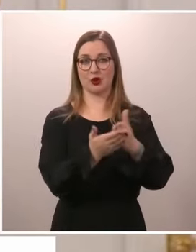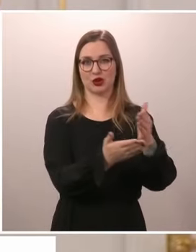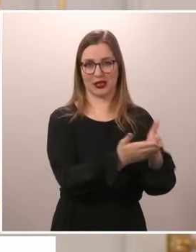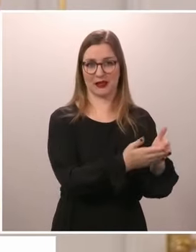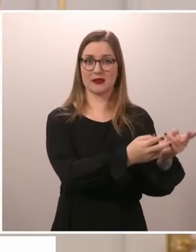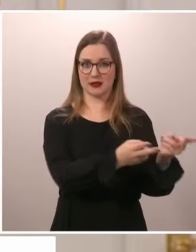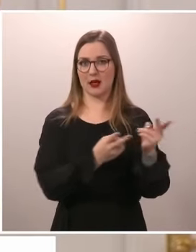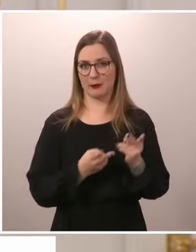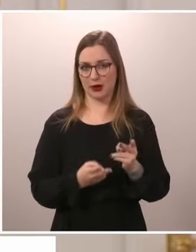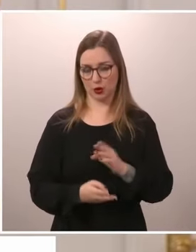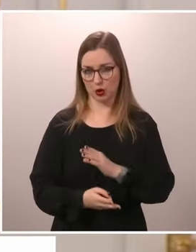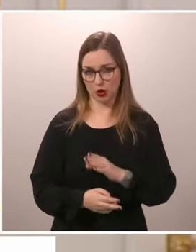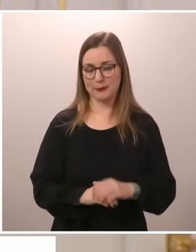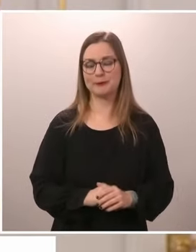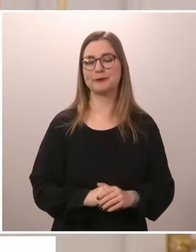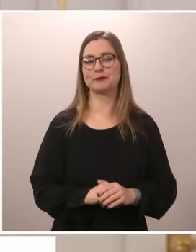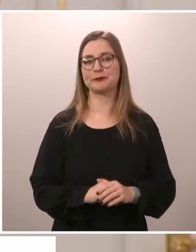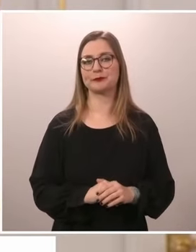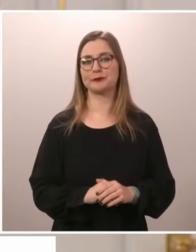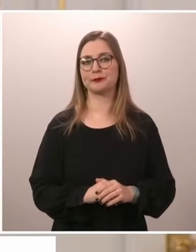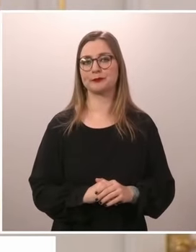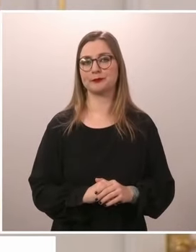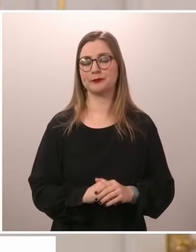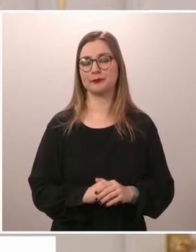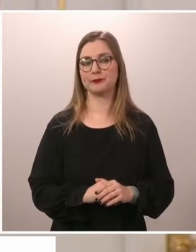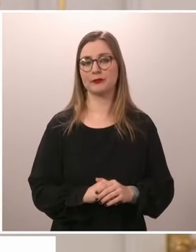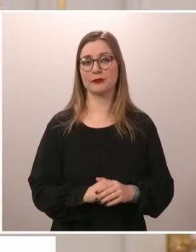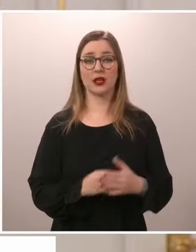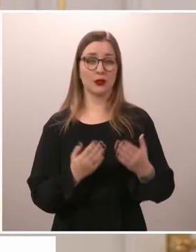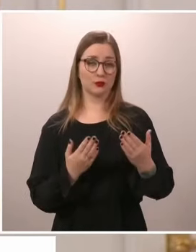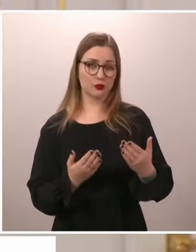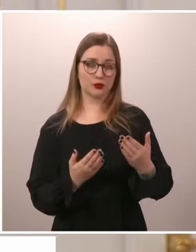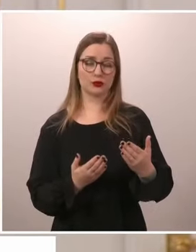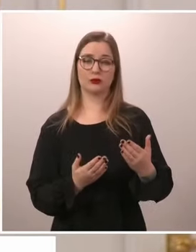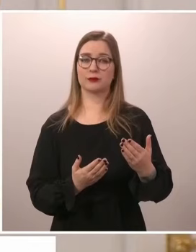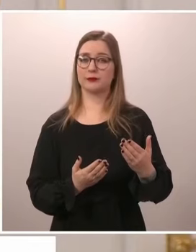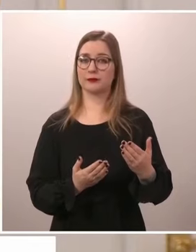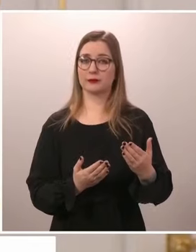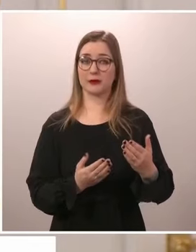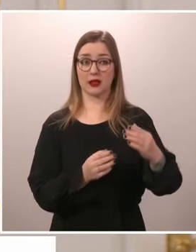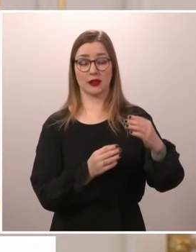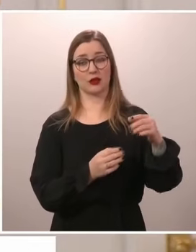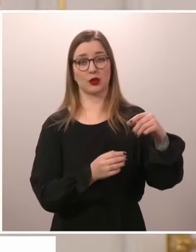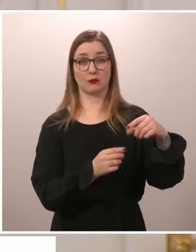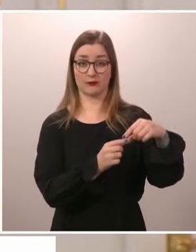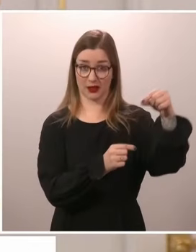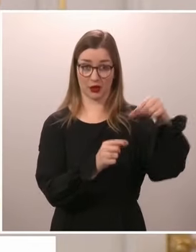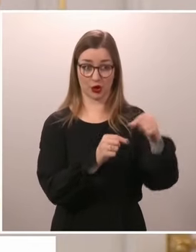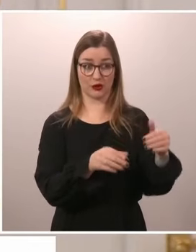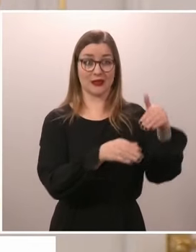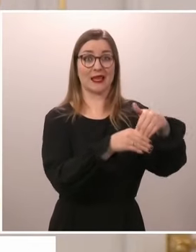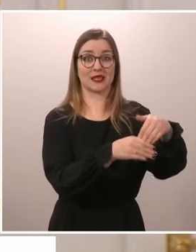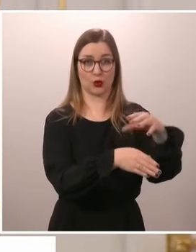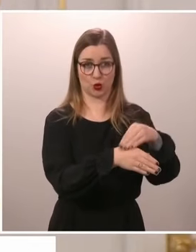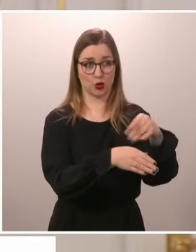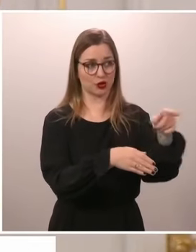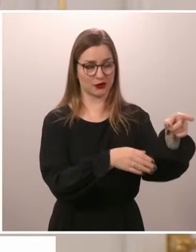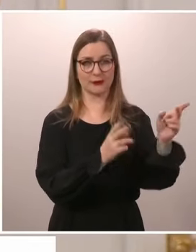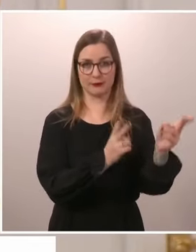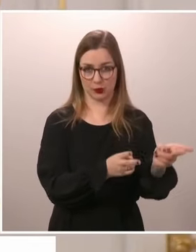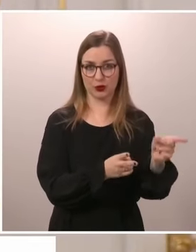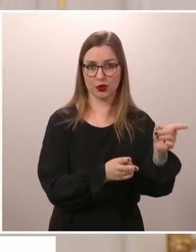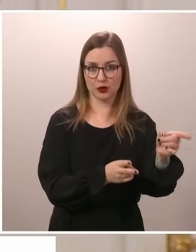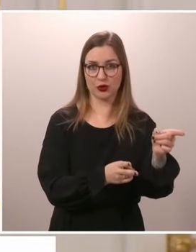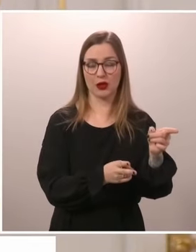viset att i och med Sveriges NATO-medlemskap så kommer vår planering i försvarspolitiken att vara mycket närmare än